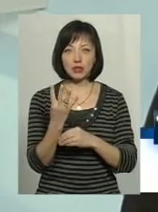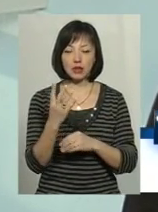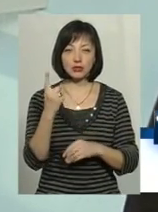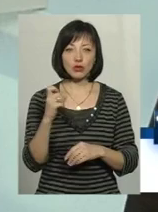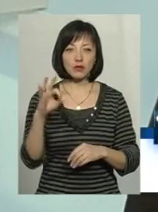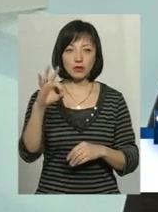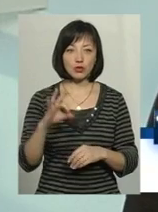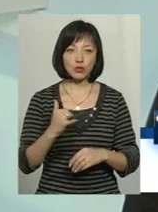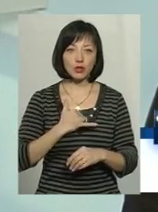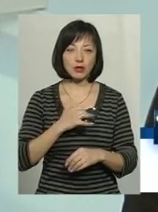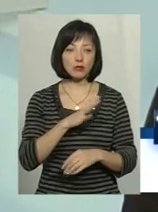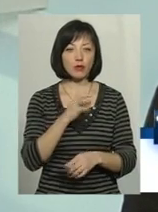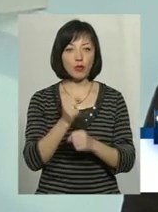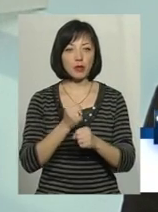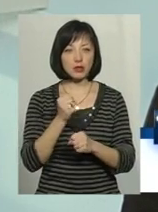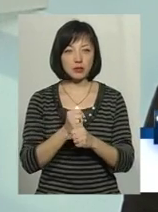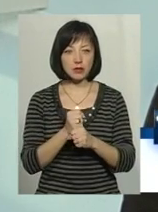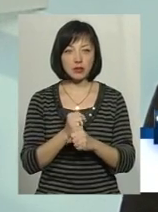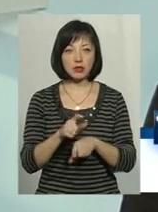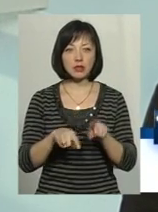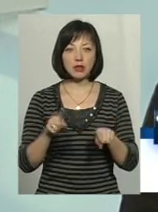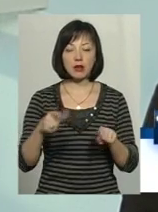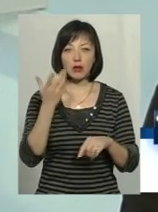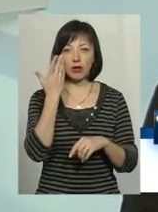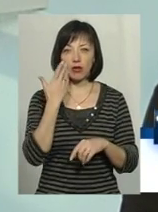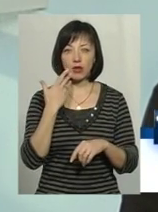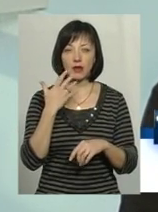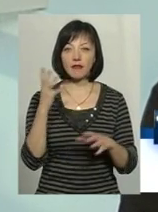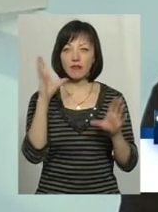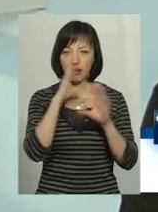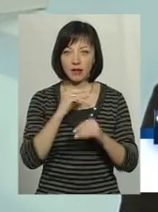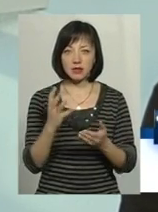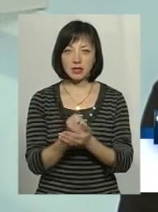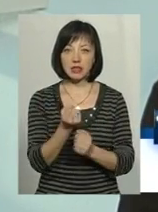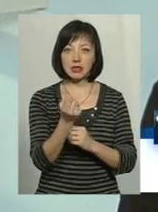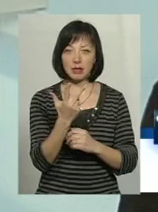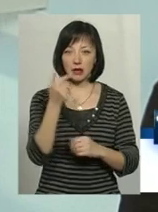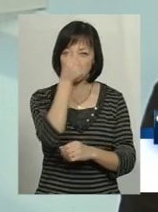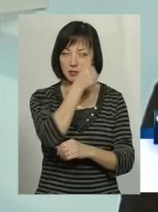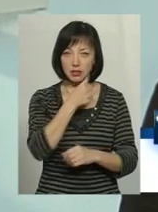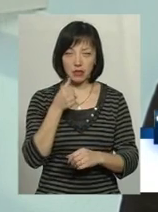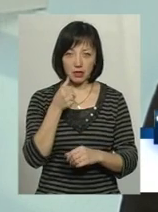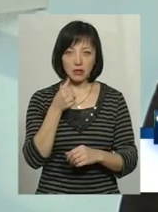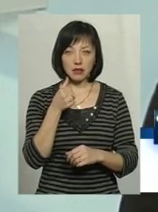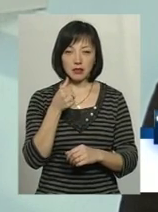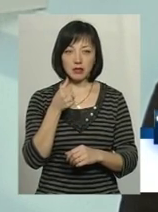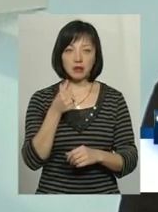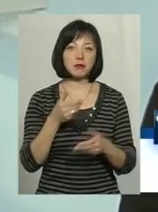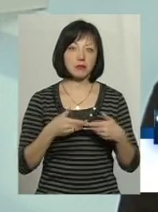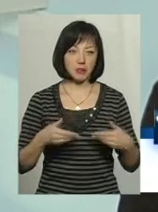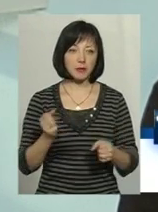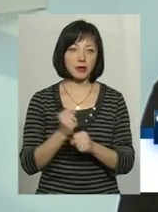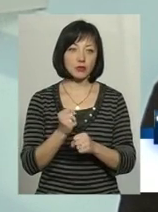-й в нас був опрацьований. Інколи, коли вдавалося знайти 13-й, то і ми